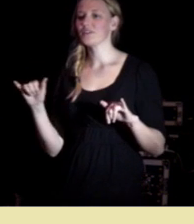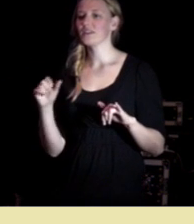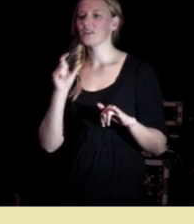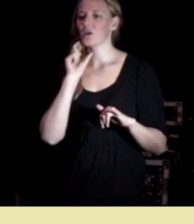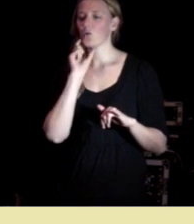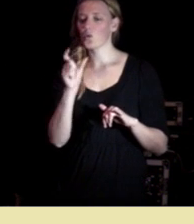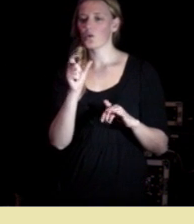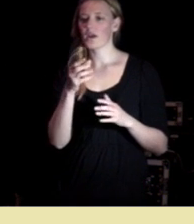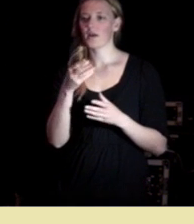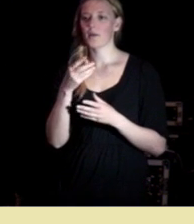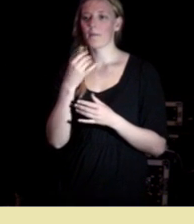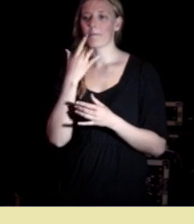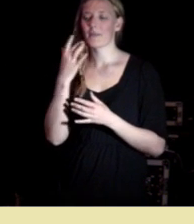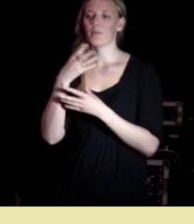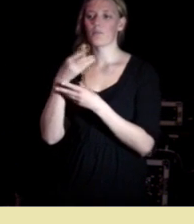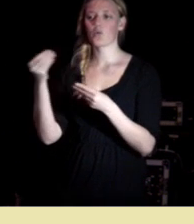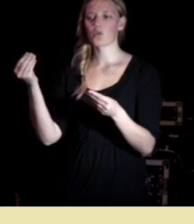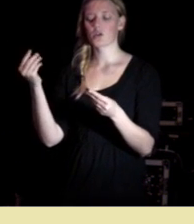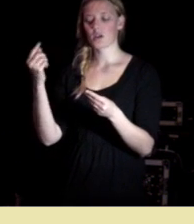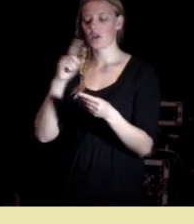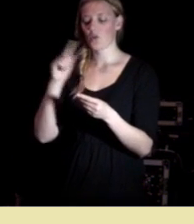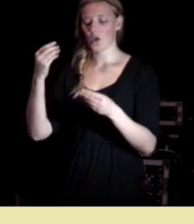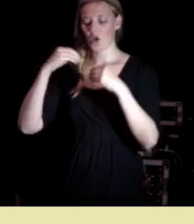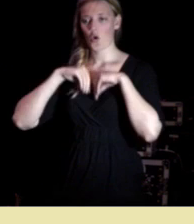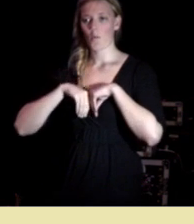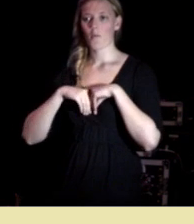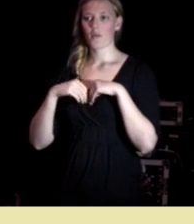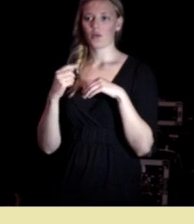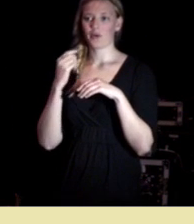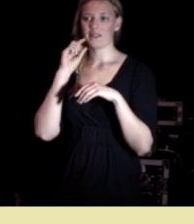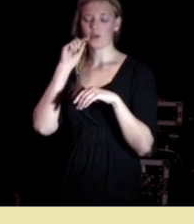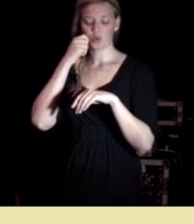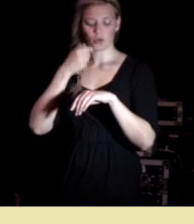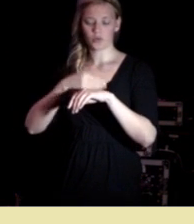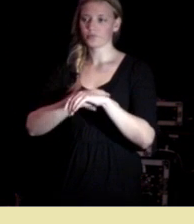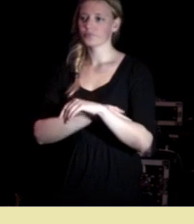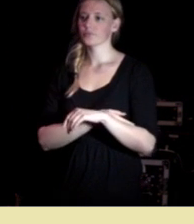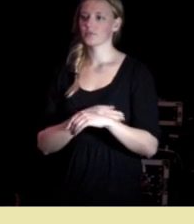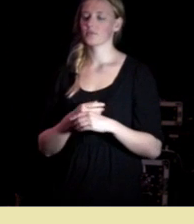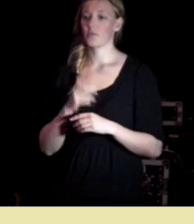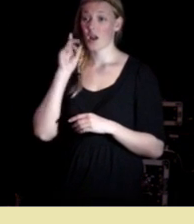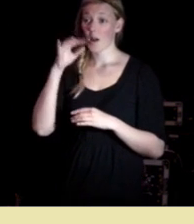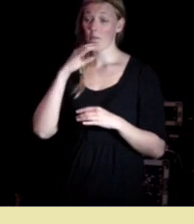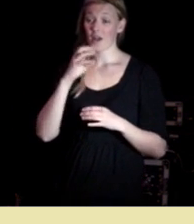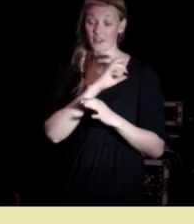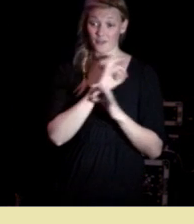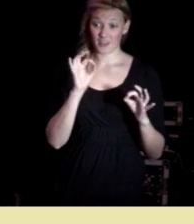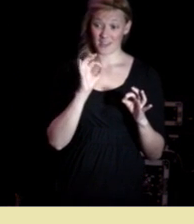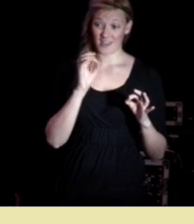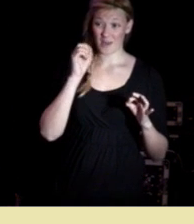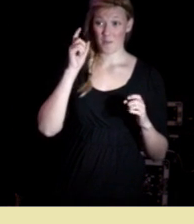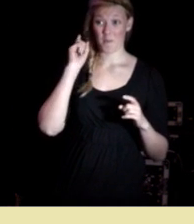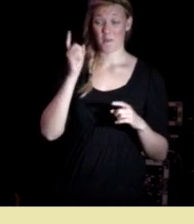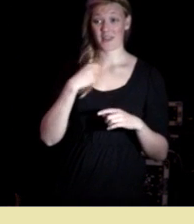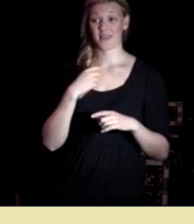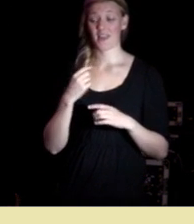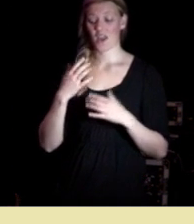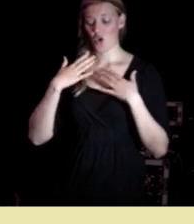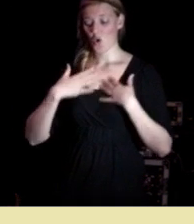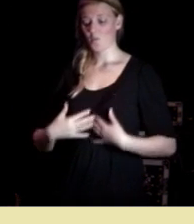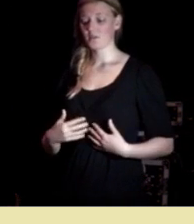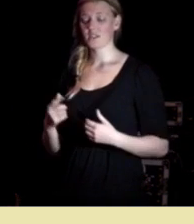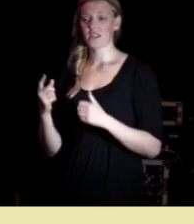forsvinner på en måte inn i kroppen under huden man kan snakke fint men man er fanget i en kroppslig normativitet